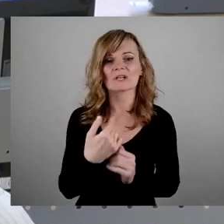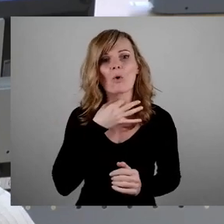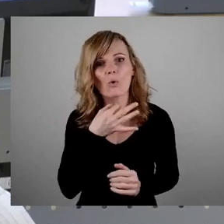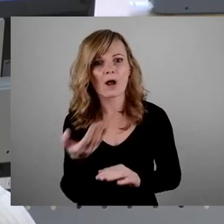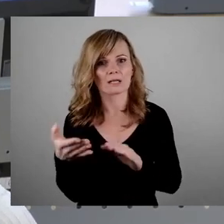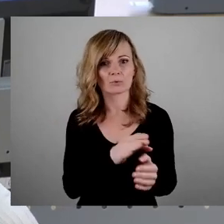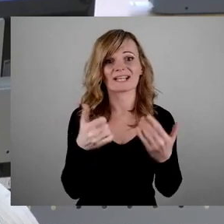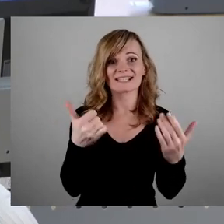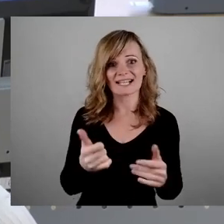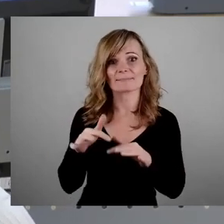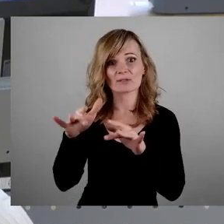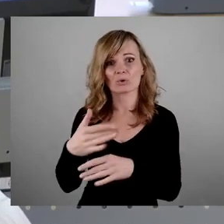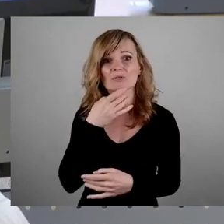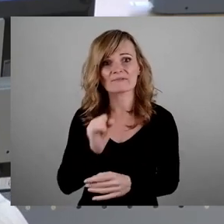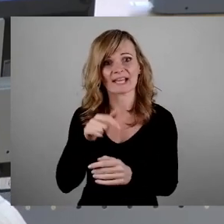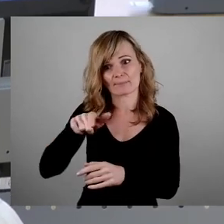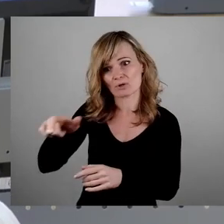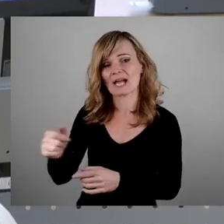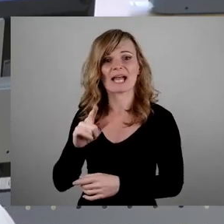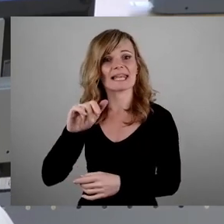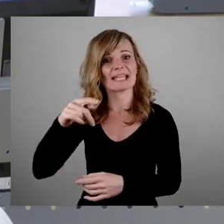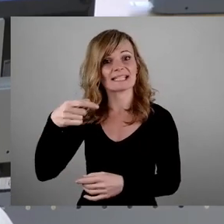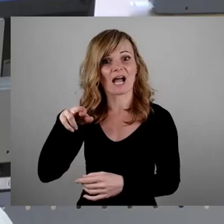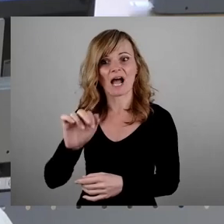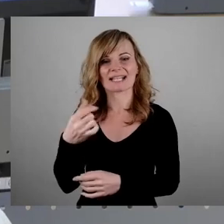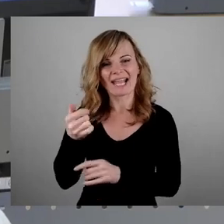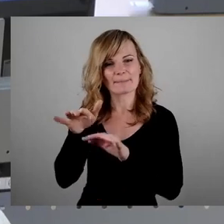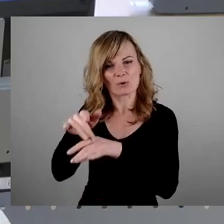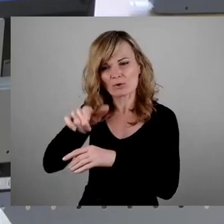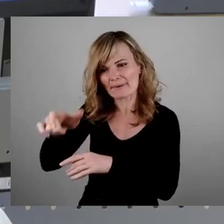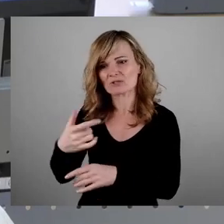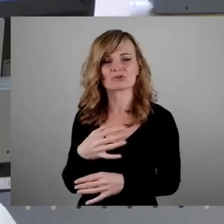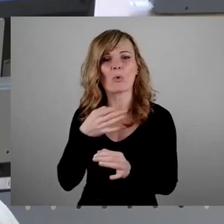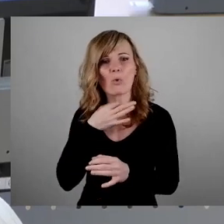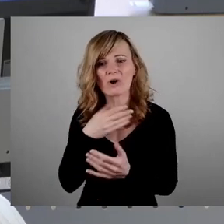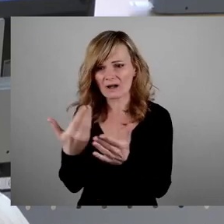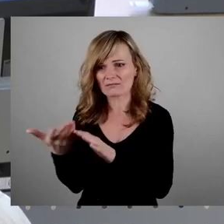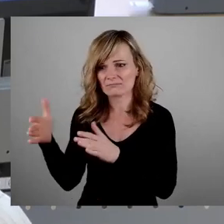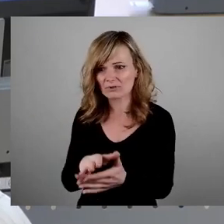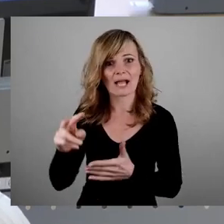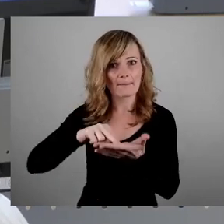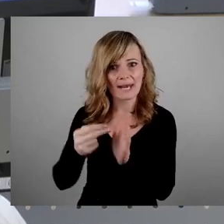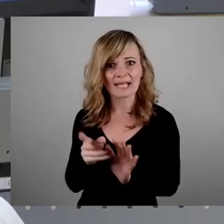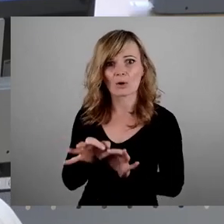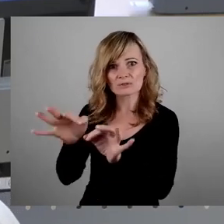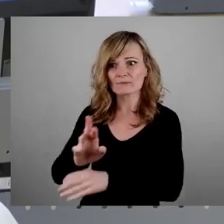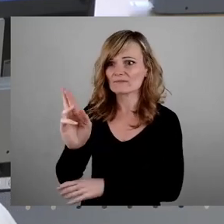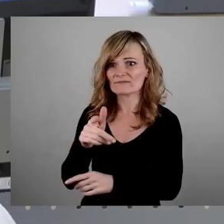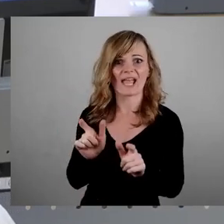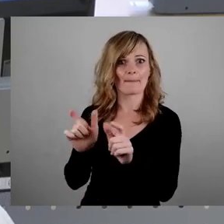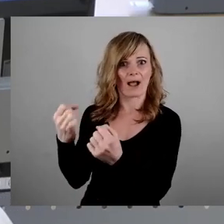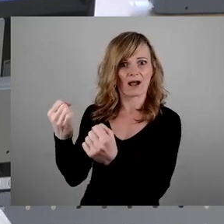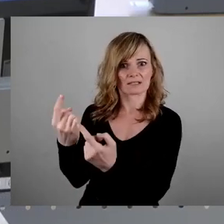SowjetbürgerInnen. Allein in Leningrad starben eine Million Menschen an Hunger, geplant und ausgeführt von der Wehrmacht. Nein,